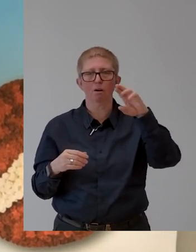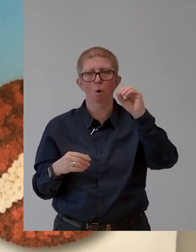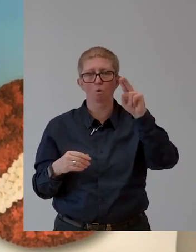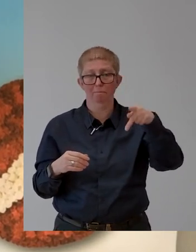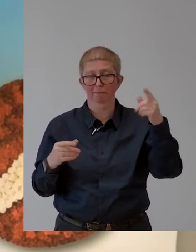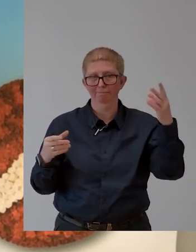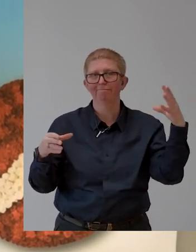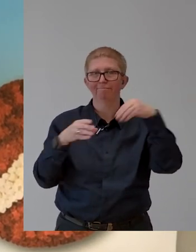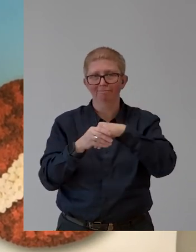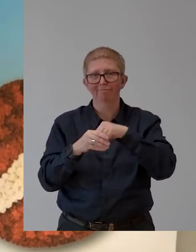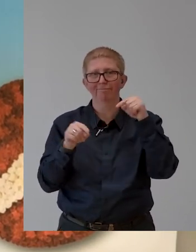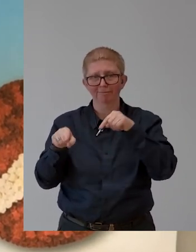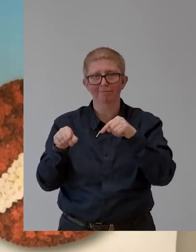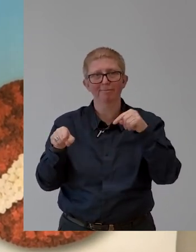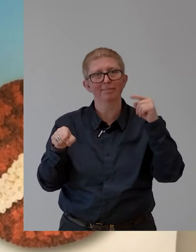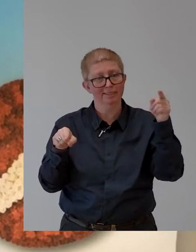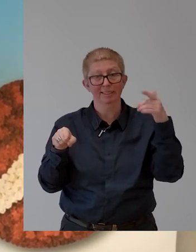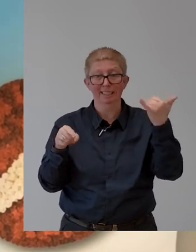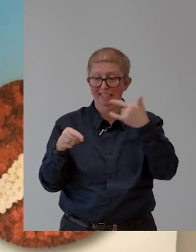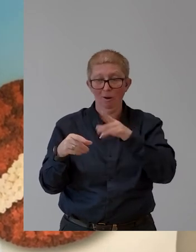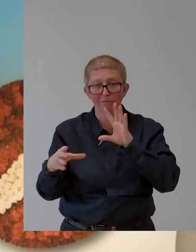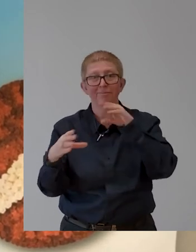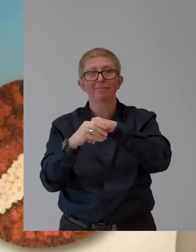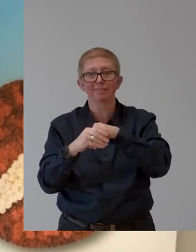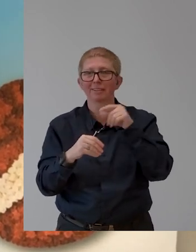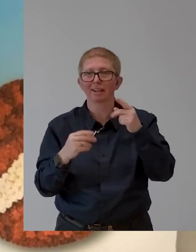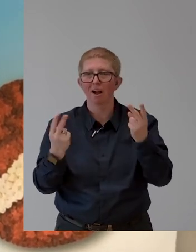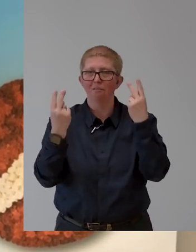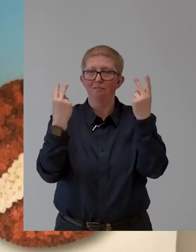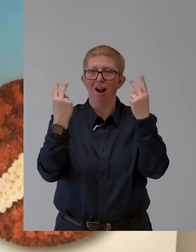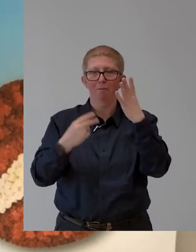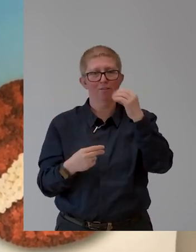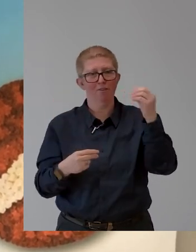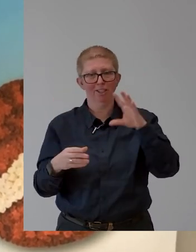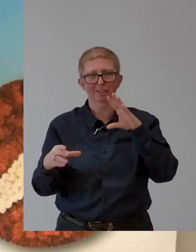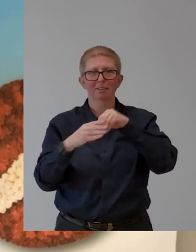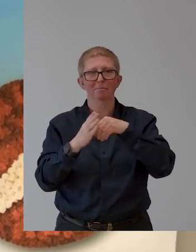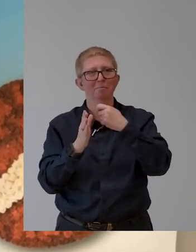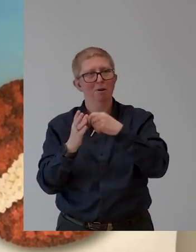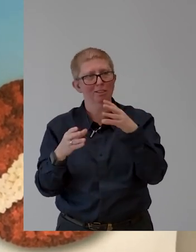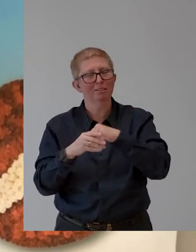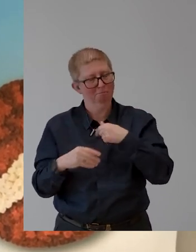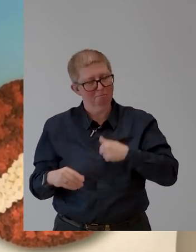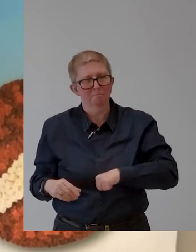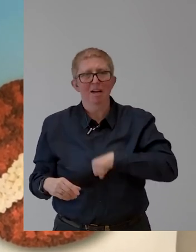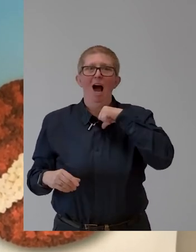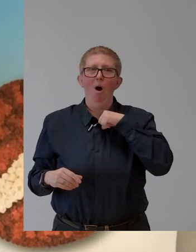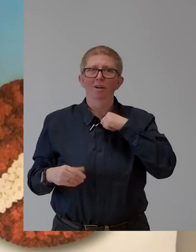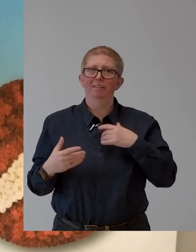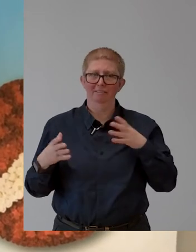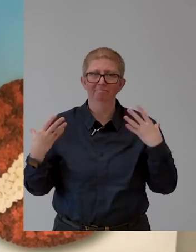addition, we have also worked closely with this year project for years. In order